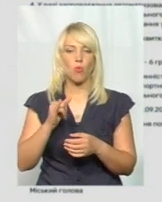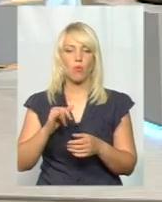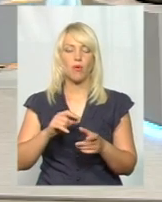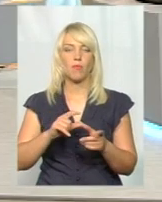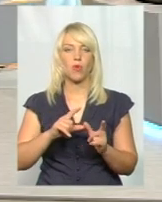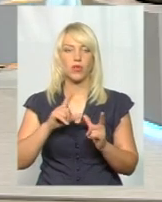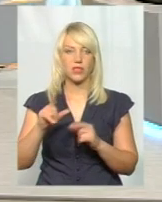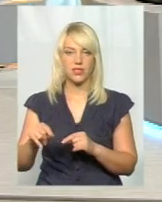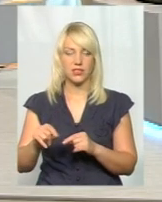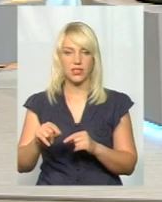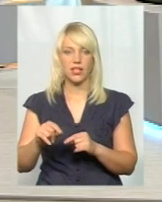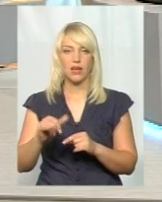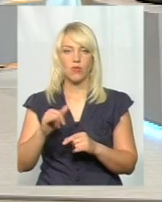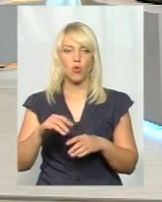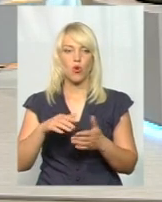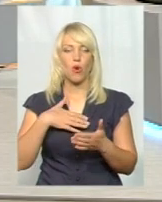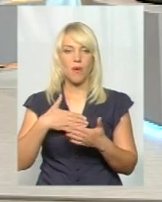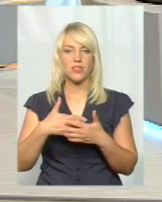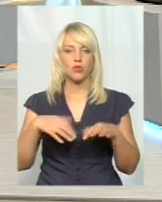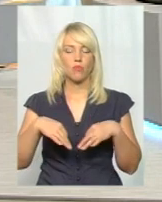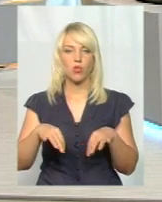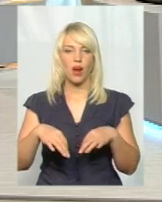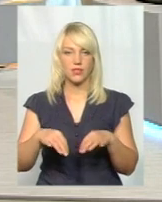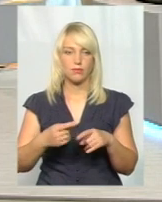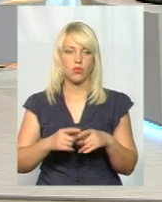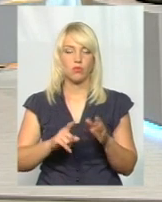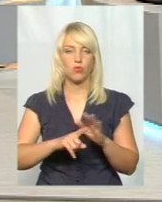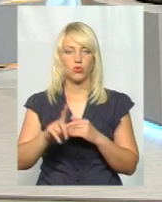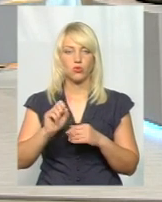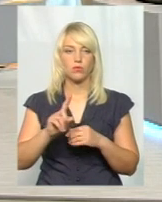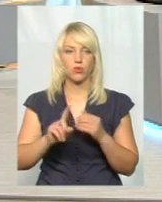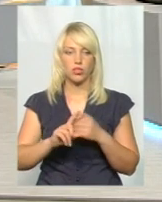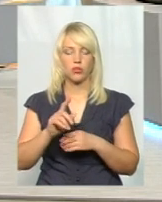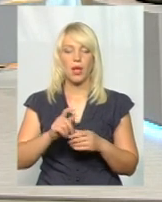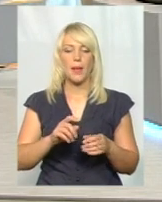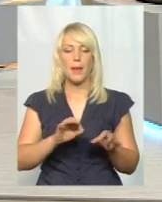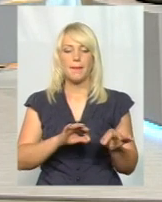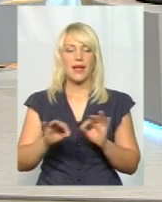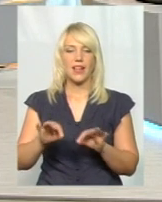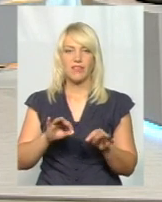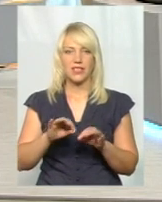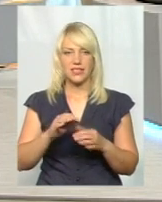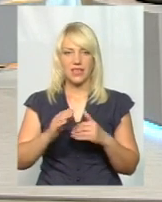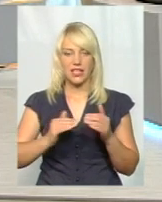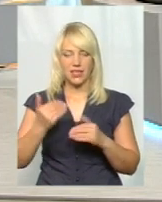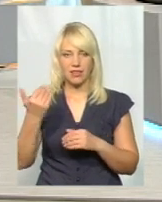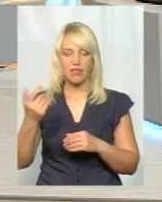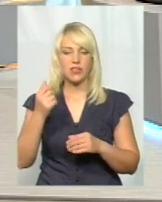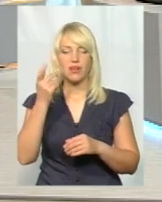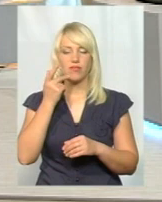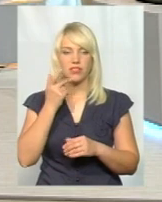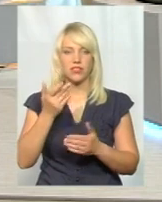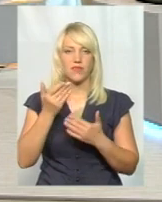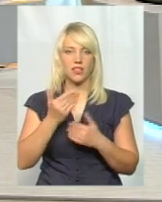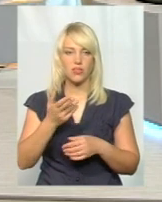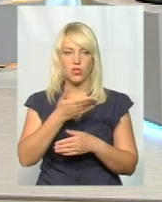йдеться? Ну, власне, почну з самого початку. Перевізники до нас звертаються щодо підвищення вартості тарифів, починаючи